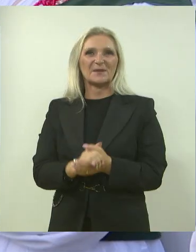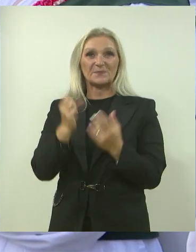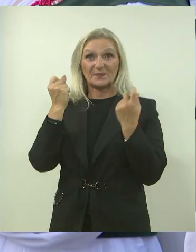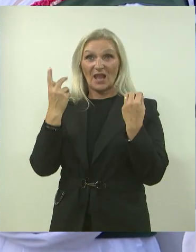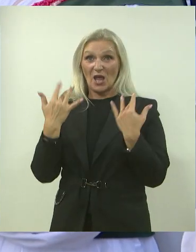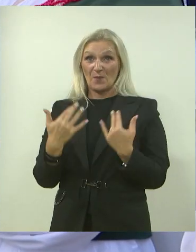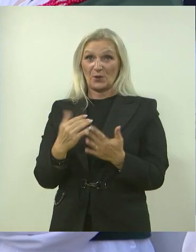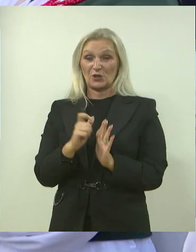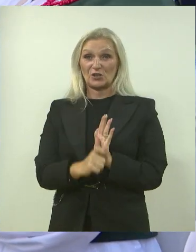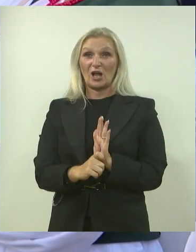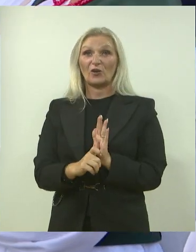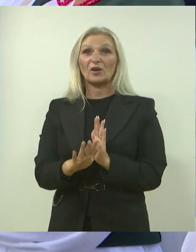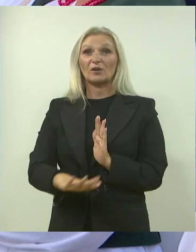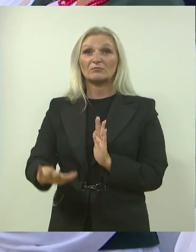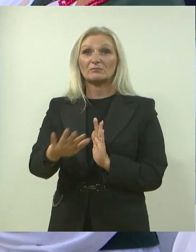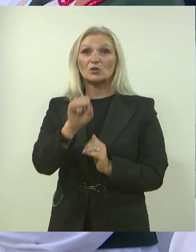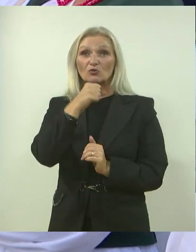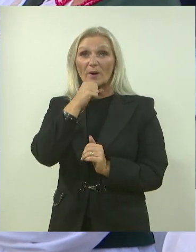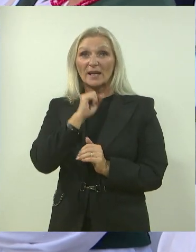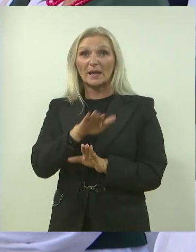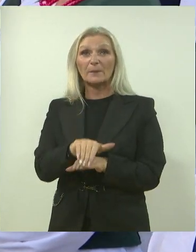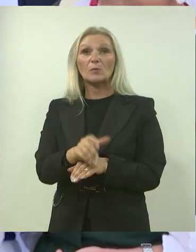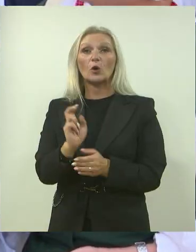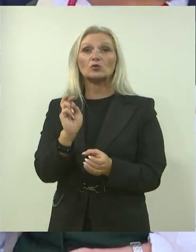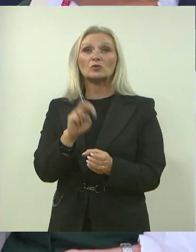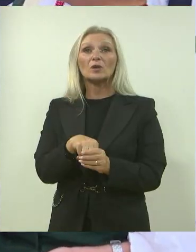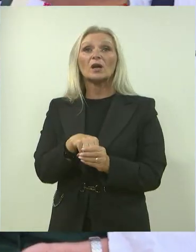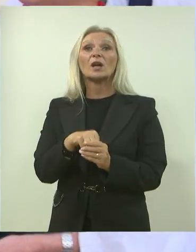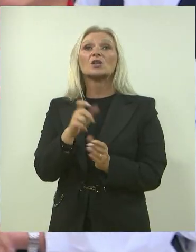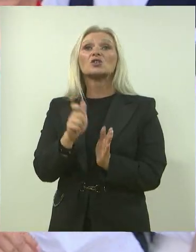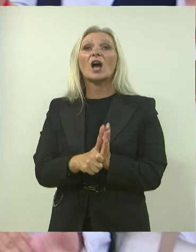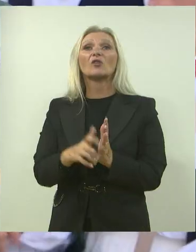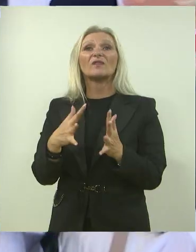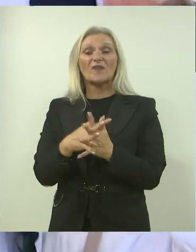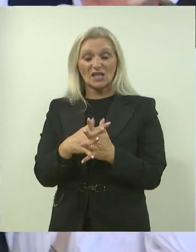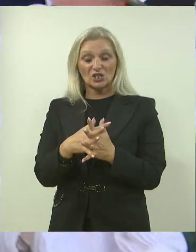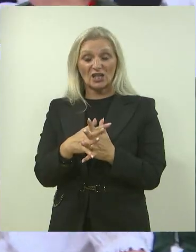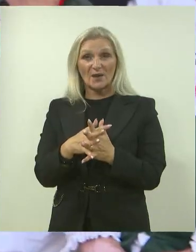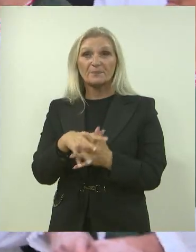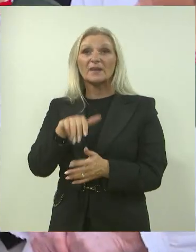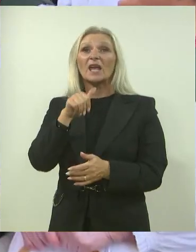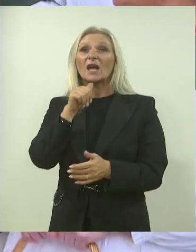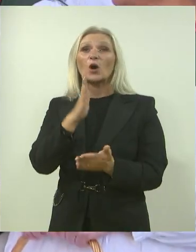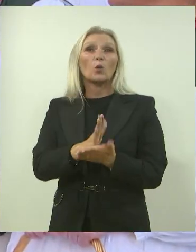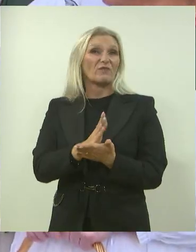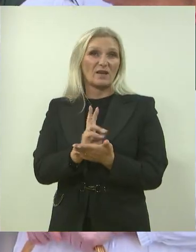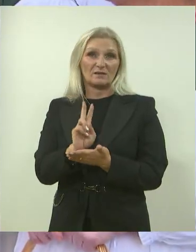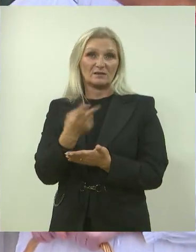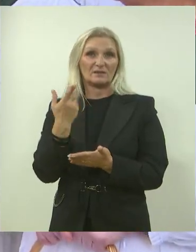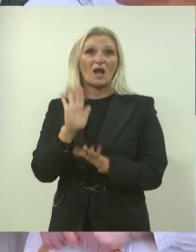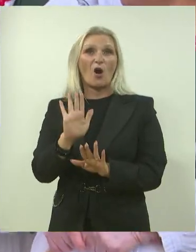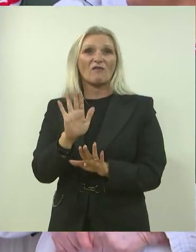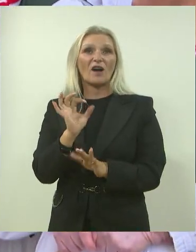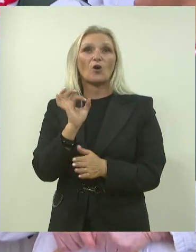članovima udruga Spodrića županije, mimohodu su se priključili i članovi udruga umirovljenika grada Varaždina, a koji se uvijek rado da zivaju na